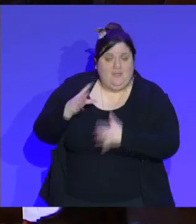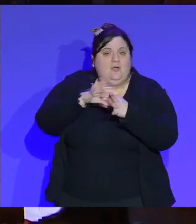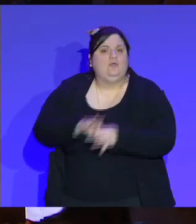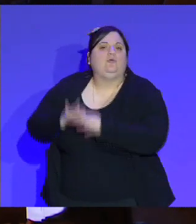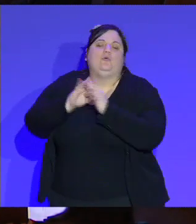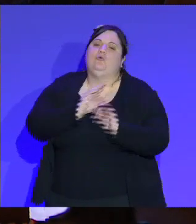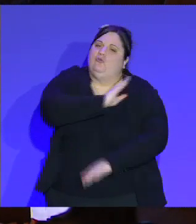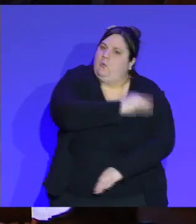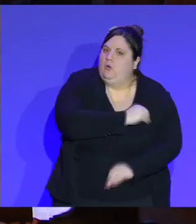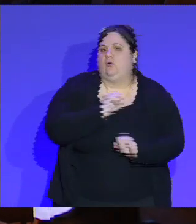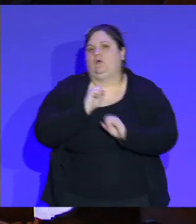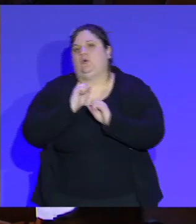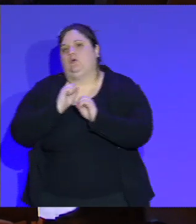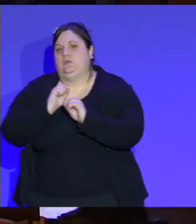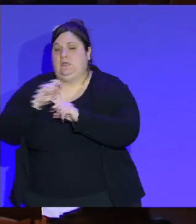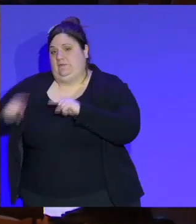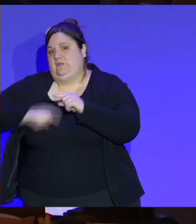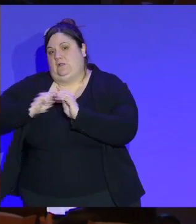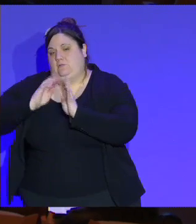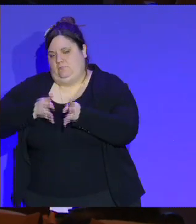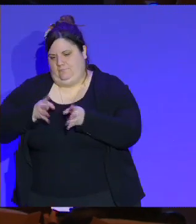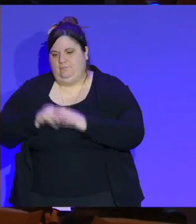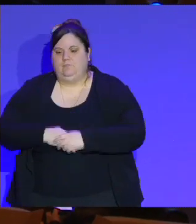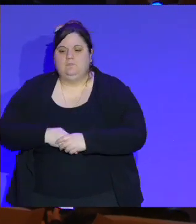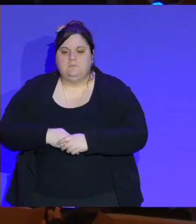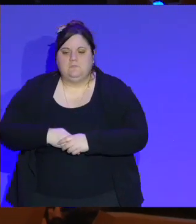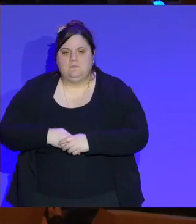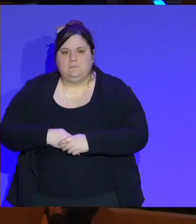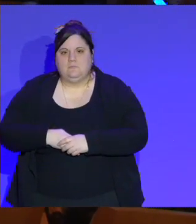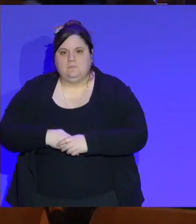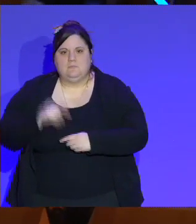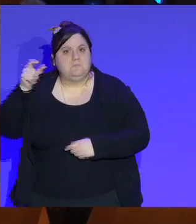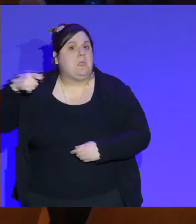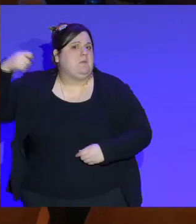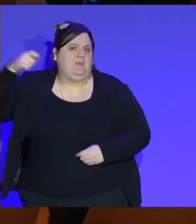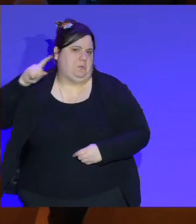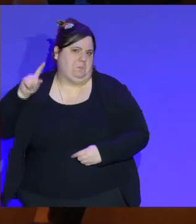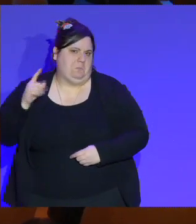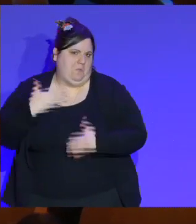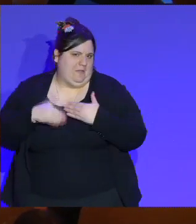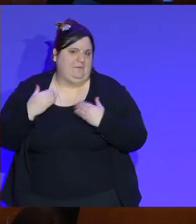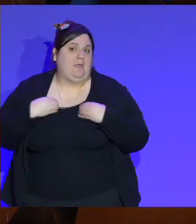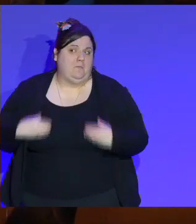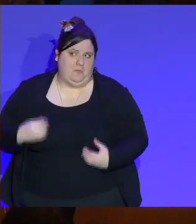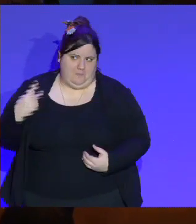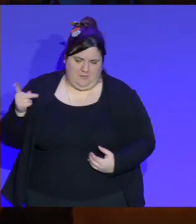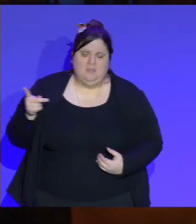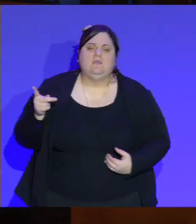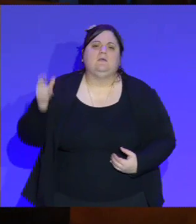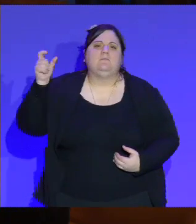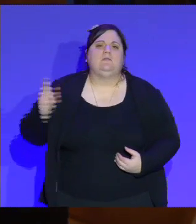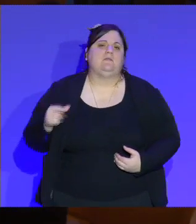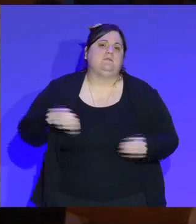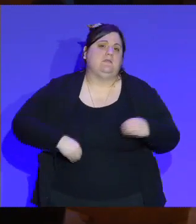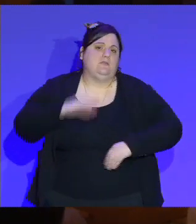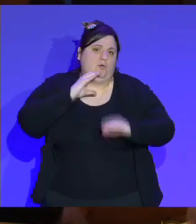question va être posée non pas par sa présidente, Pascale Gauzy, mais par l'un de ses membres, Philippe Dourcy, directeur de la communication de Décathlon. Juste un petit